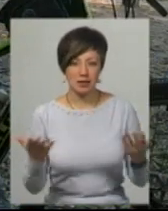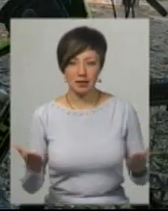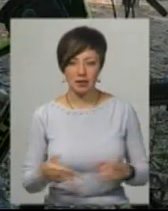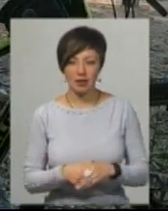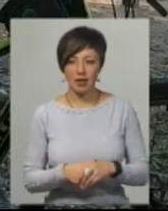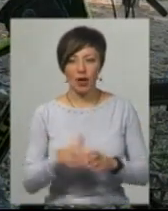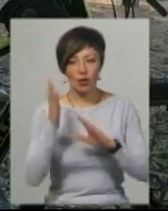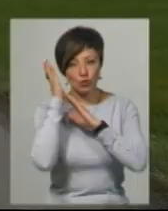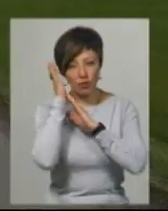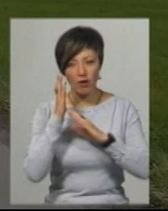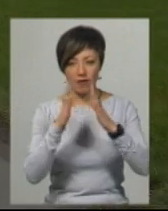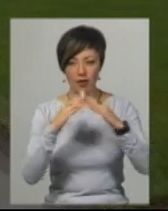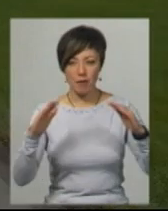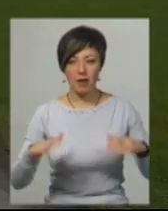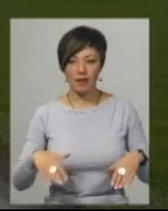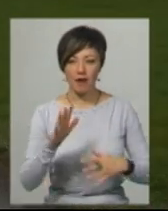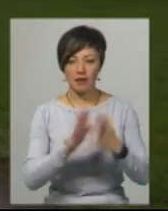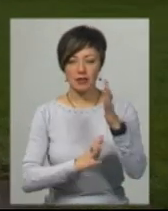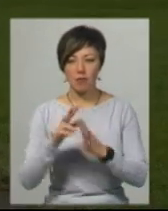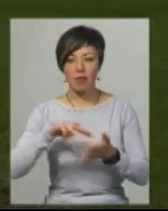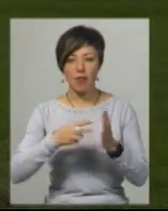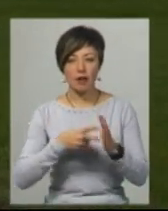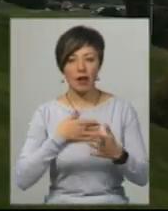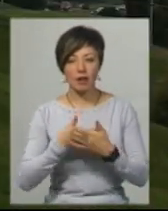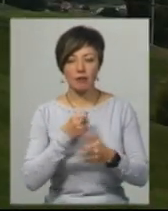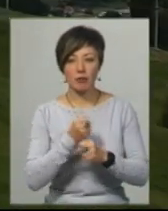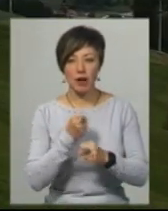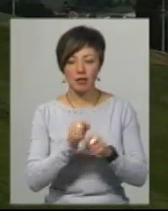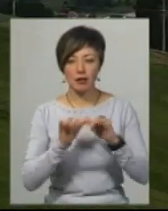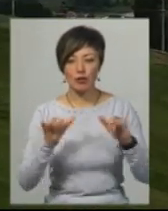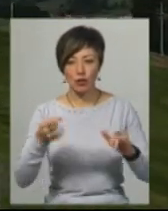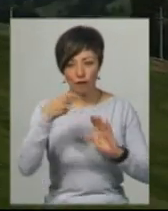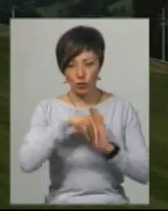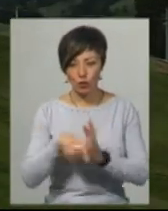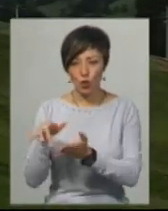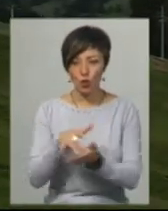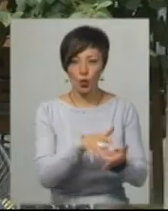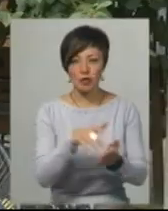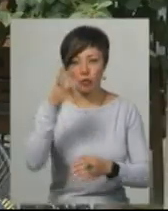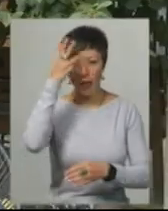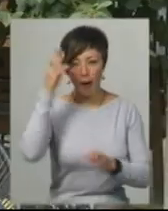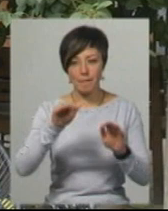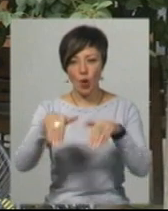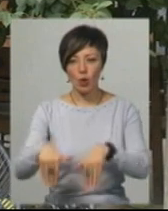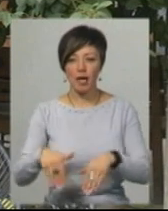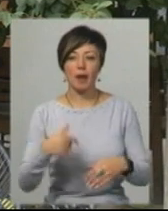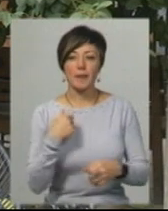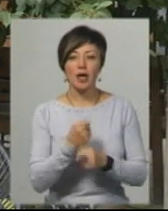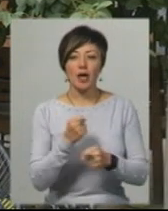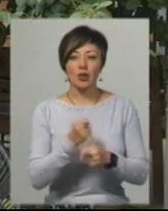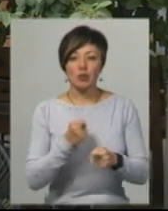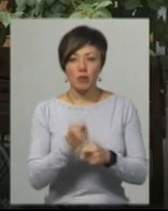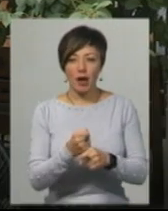Ми ночували в лісах, в наметах. У планах мандрівників – активна праця над розвитком внутрішнього туризму на Поділлі. Вже розробляємо мережу